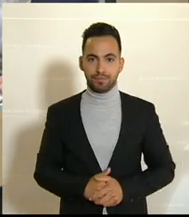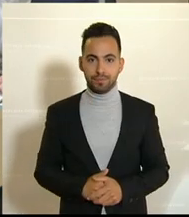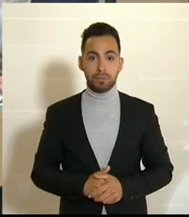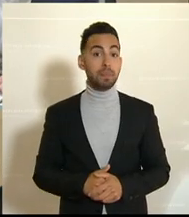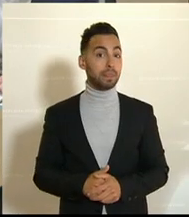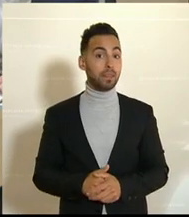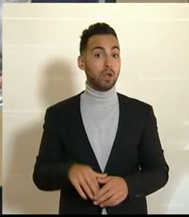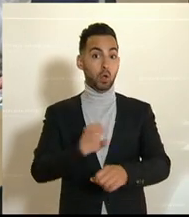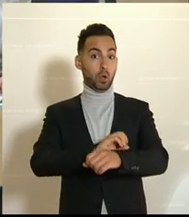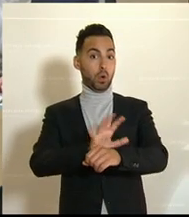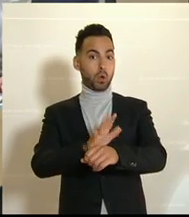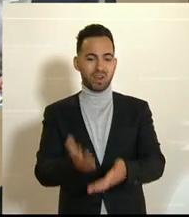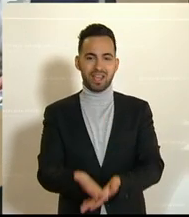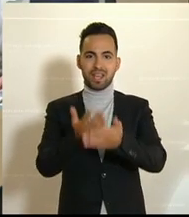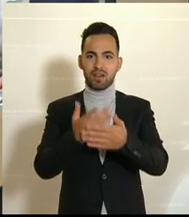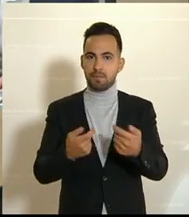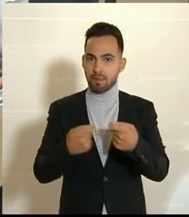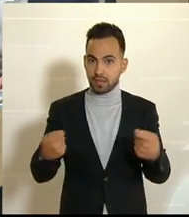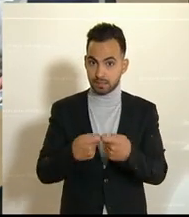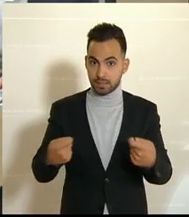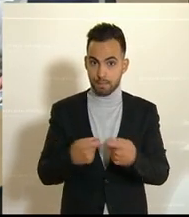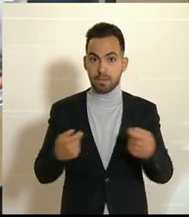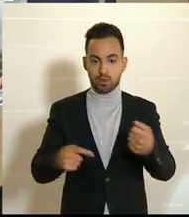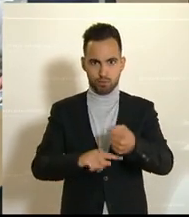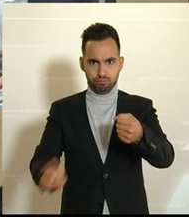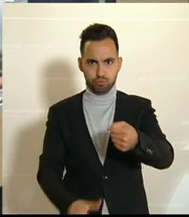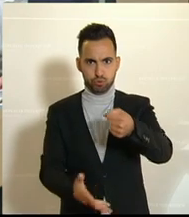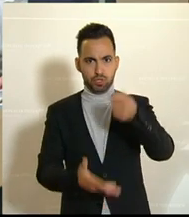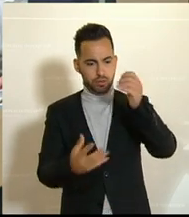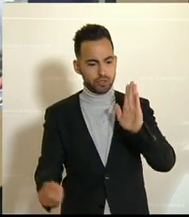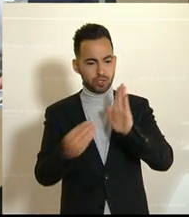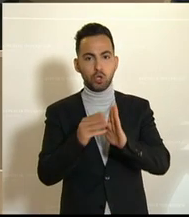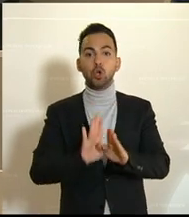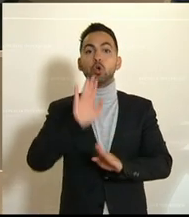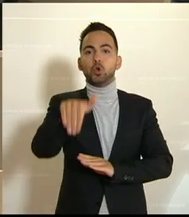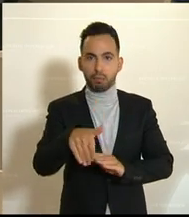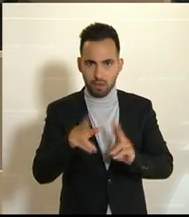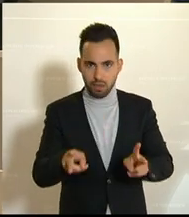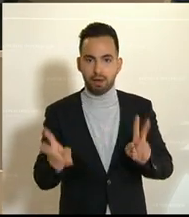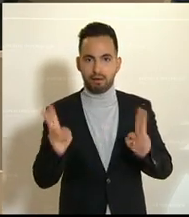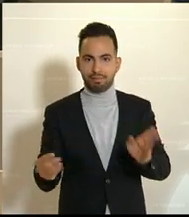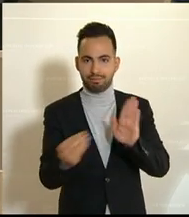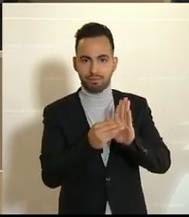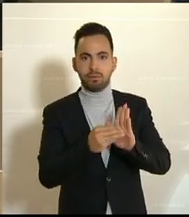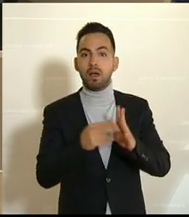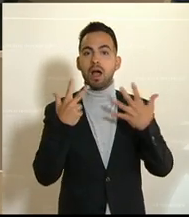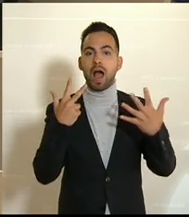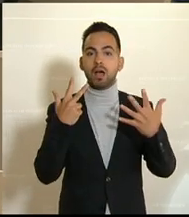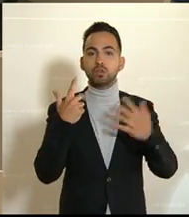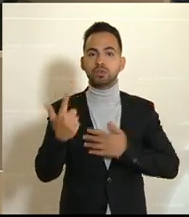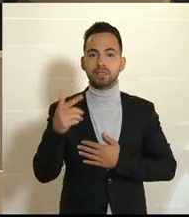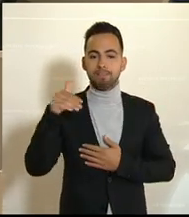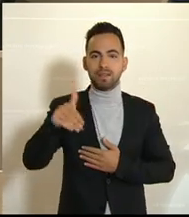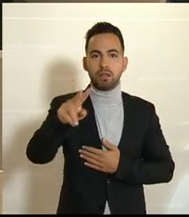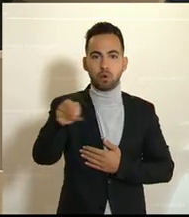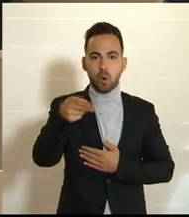Für die Corona-Hilfsmaßnahmen ist im Budget eine Überschreitungsermächtigung von 28 Milliarden